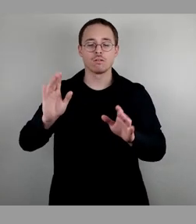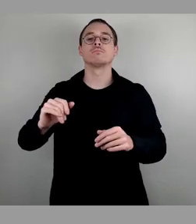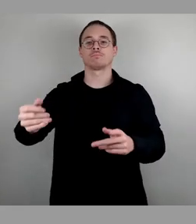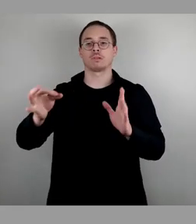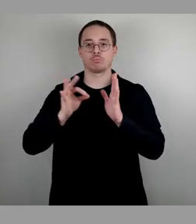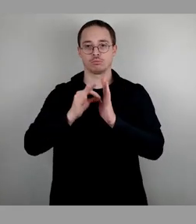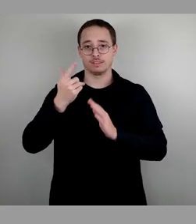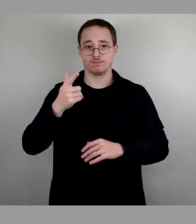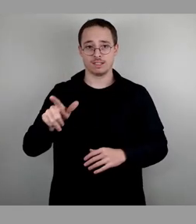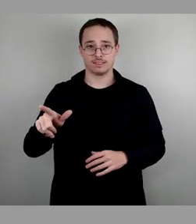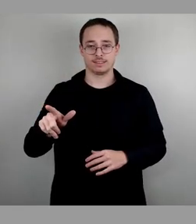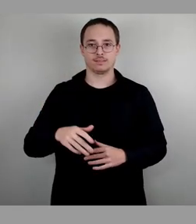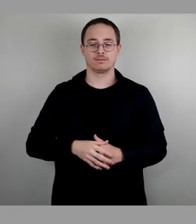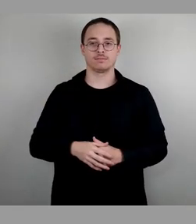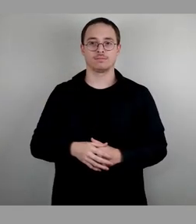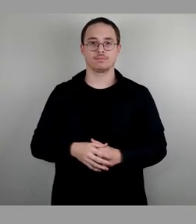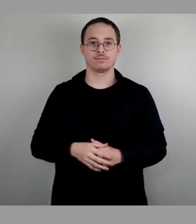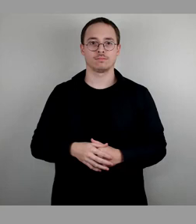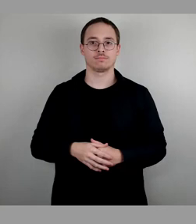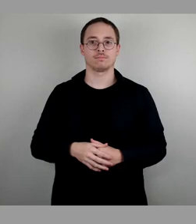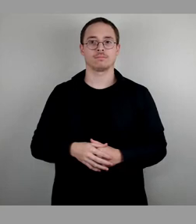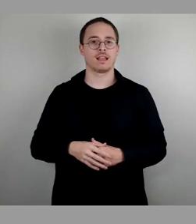Hauptgeschäftsordnungsantrag.